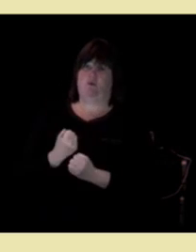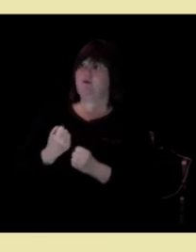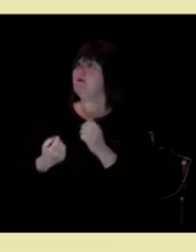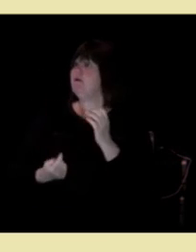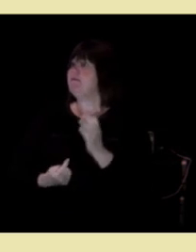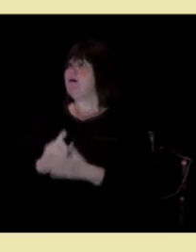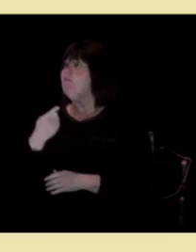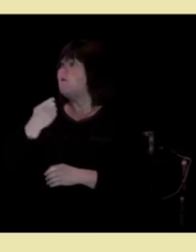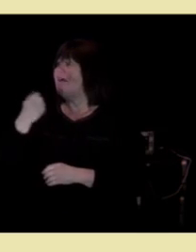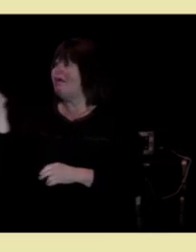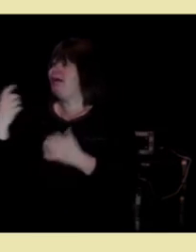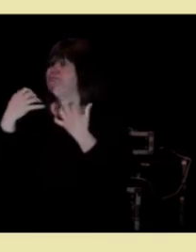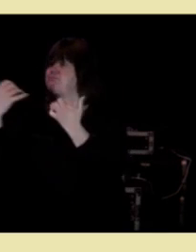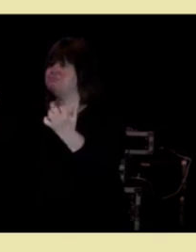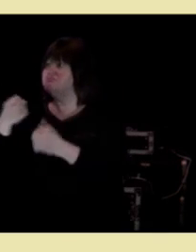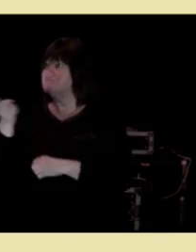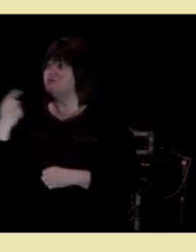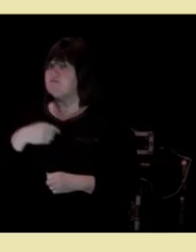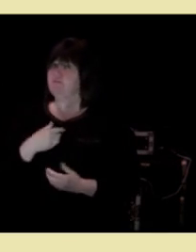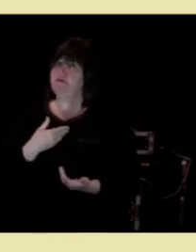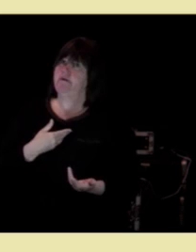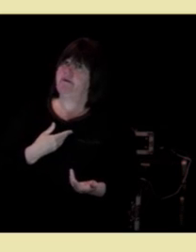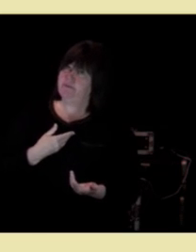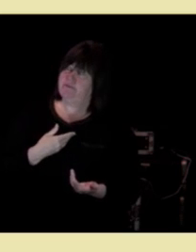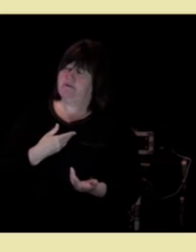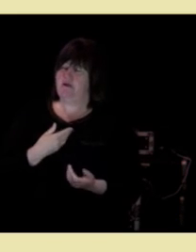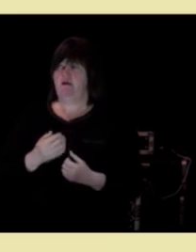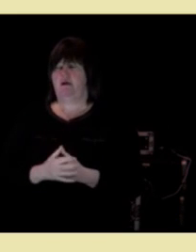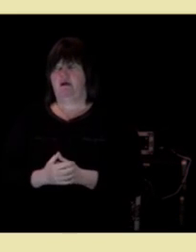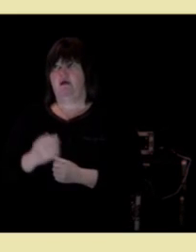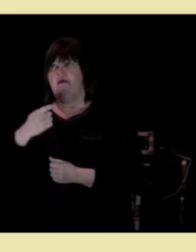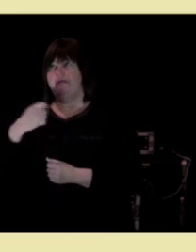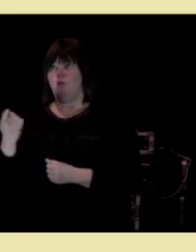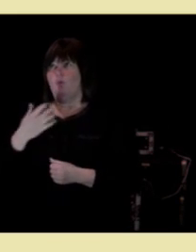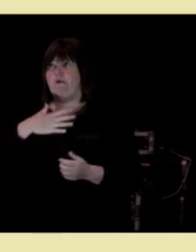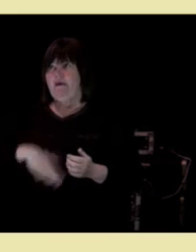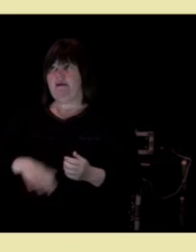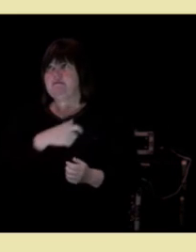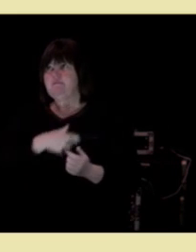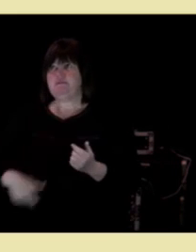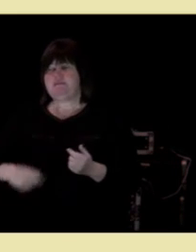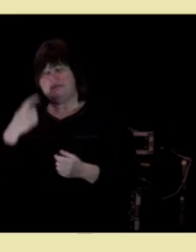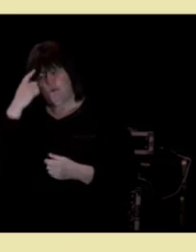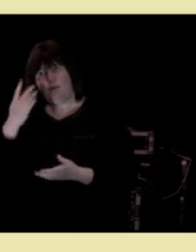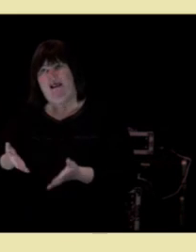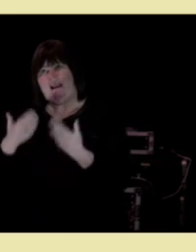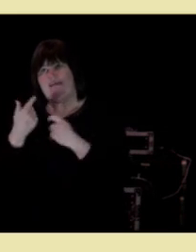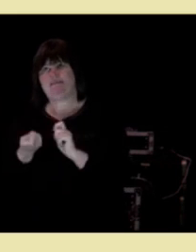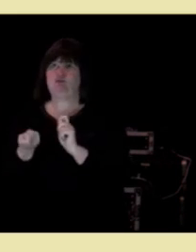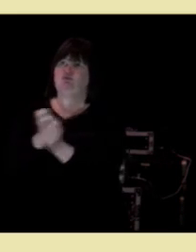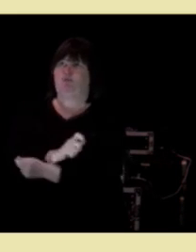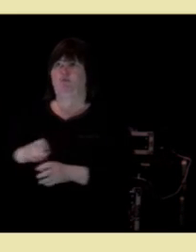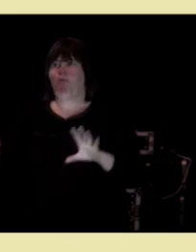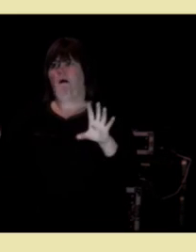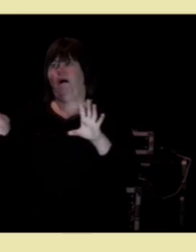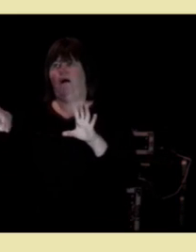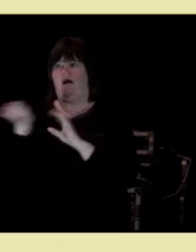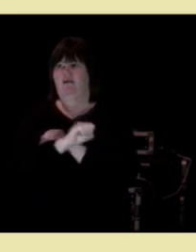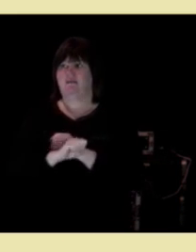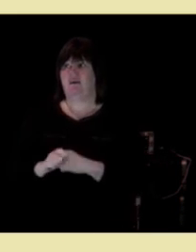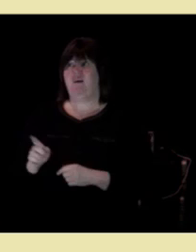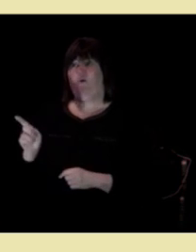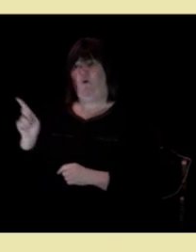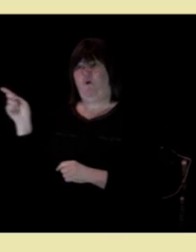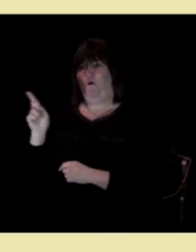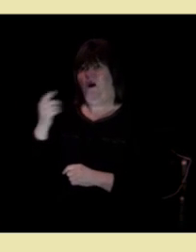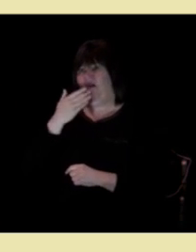sukker litt stille og tenker at noen helseminister tror det er så lett å snu opp og ned på alt. Og han høye han